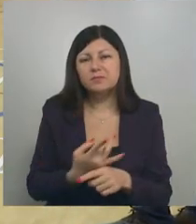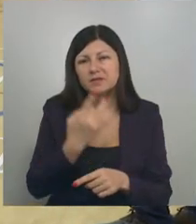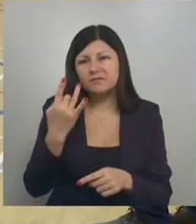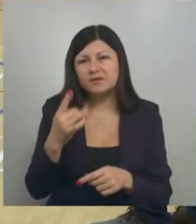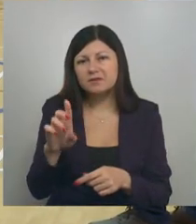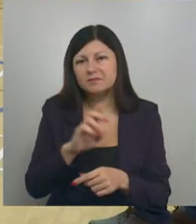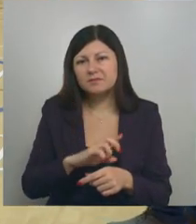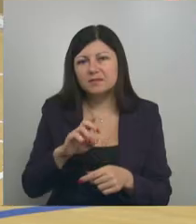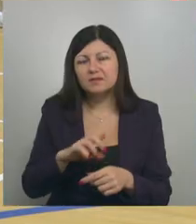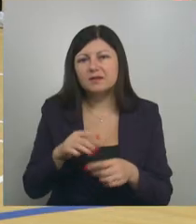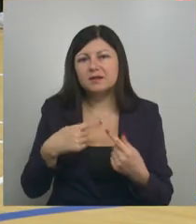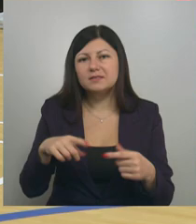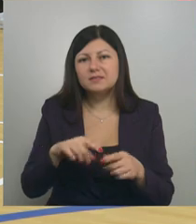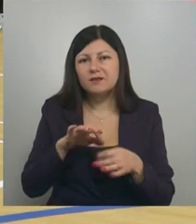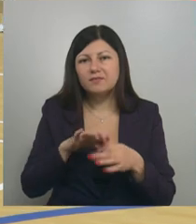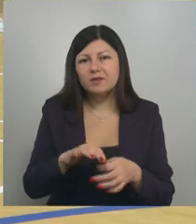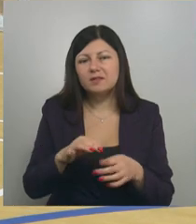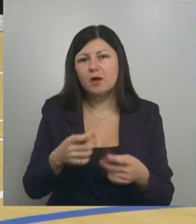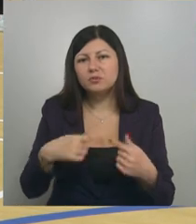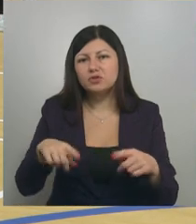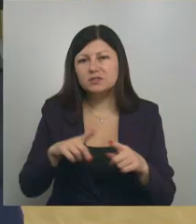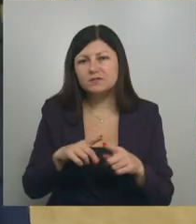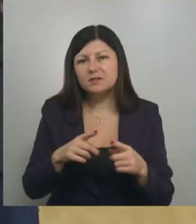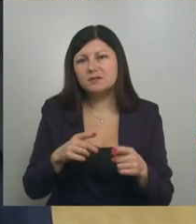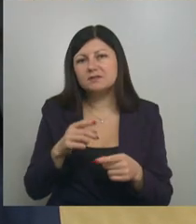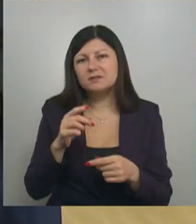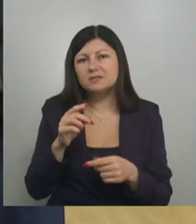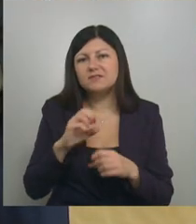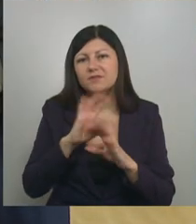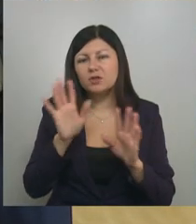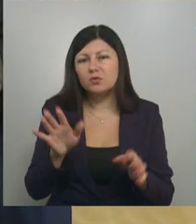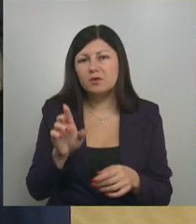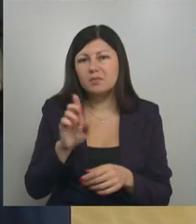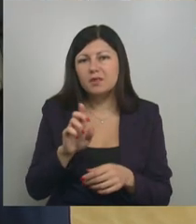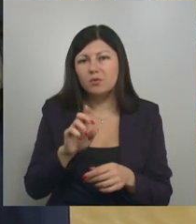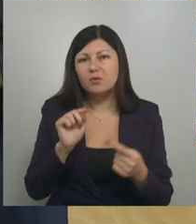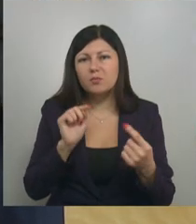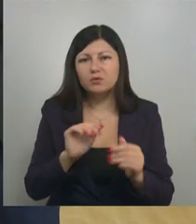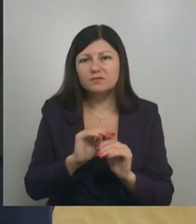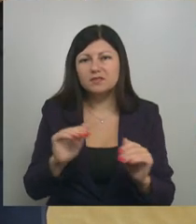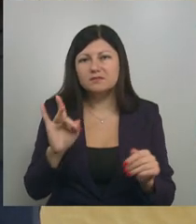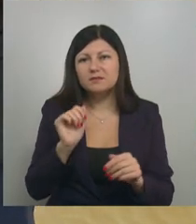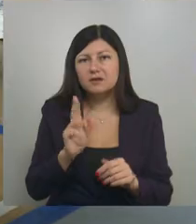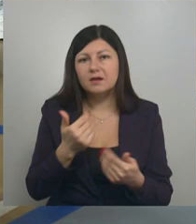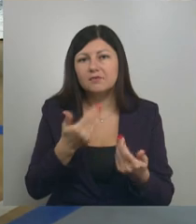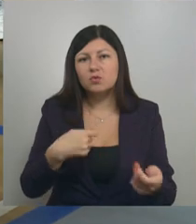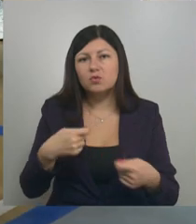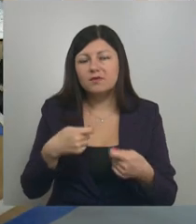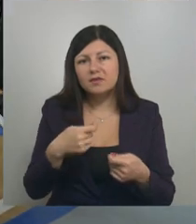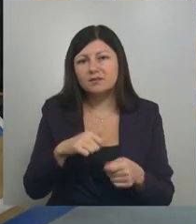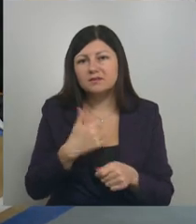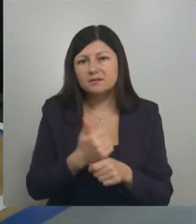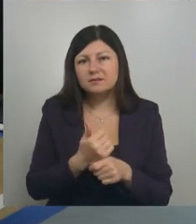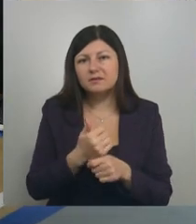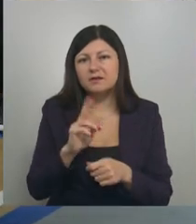областном центре организовала общественная организация «Святое Белогорье против детского рака». Ее руководитель Евгения Кондратюк уверена,